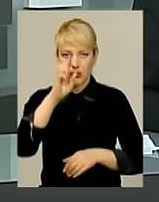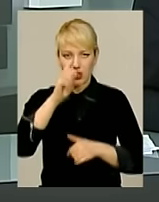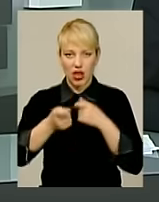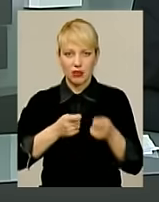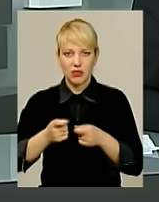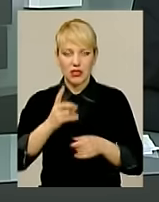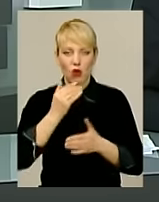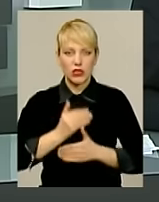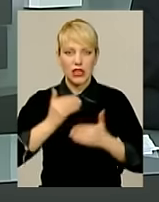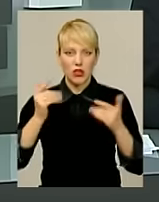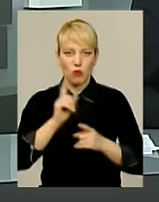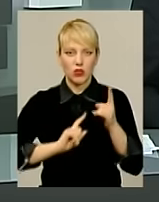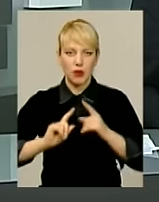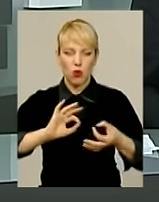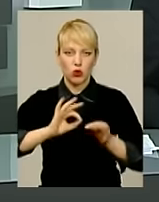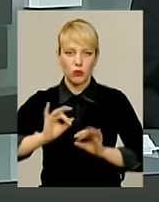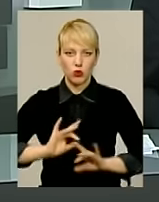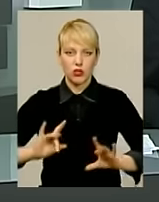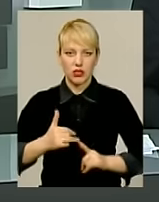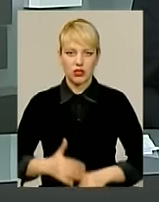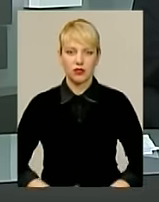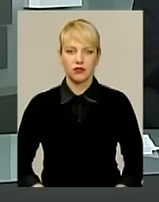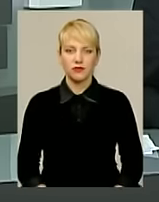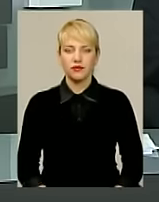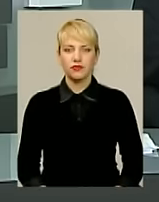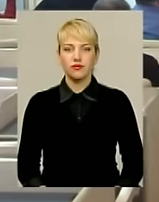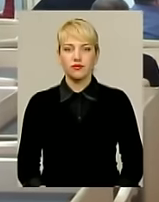останньому засіданні. З подробицями Анна Михайловська.